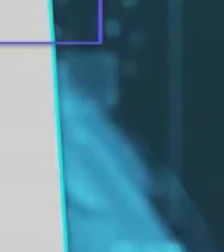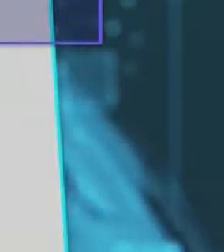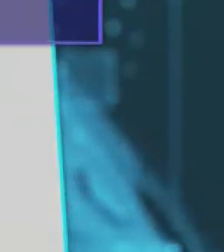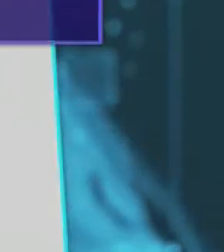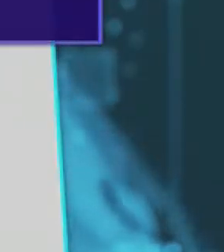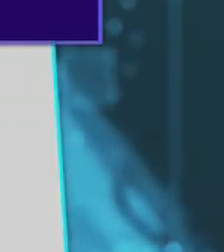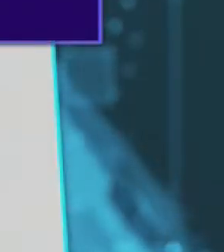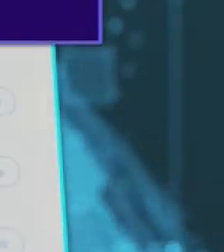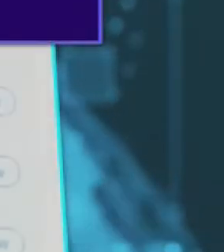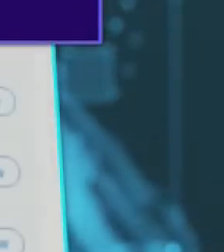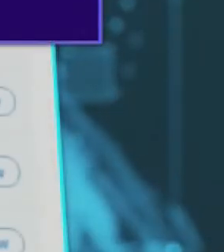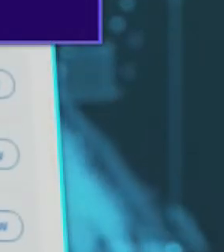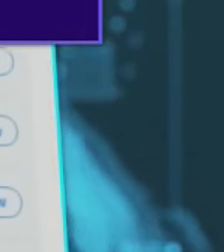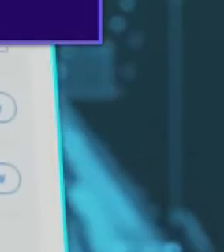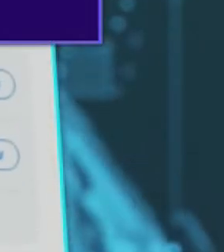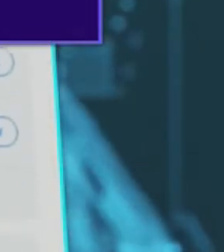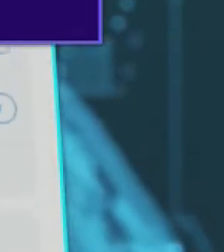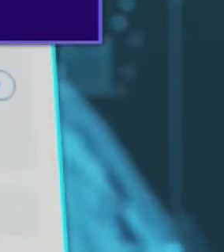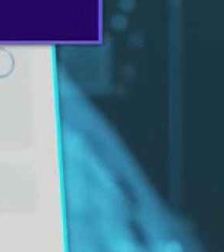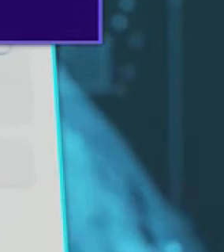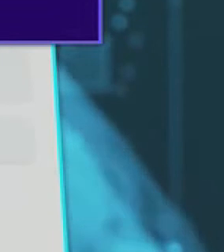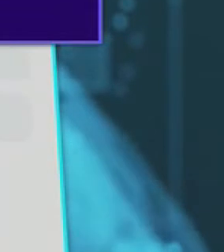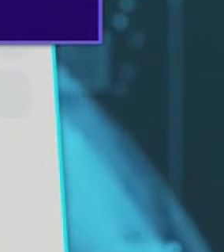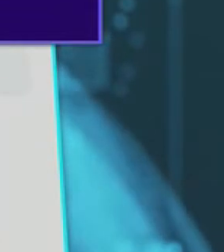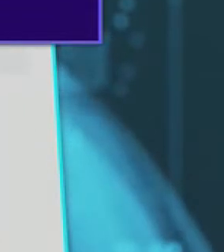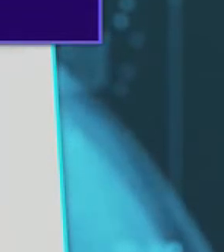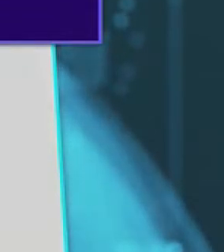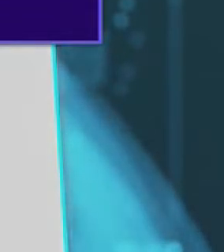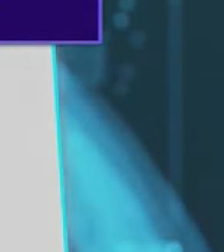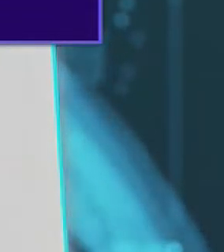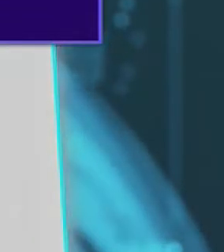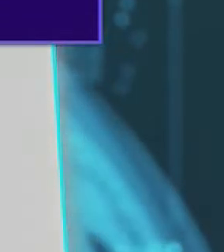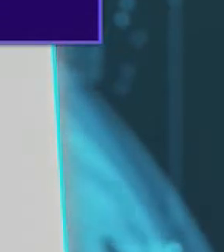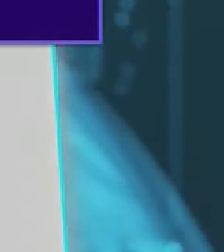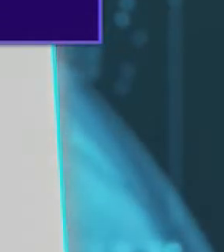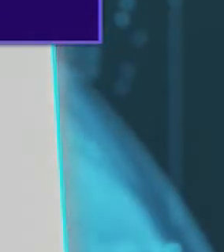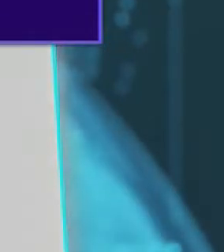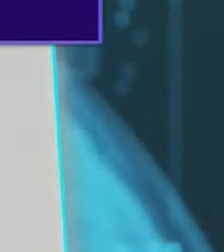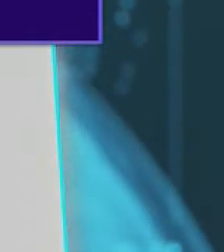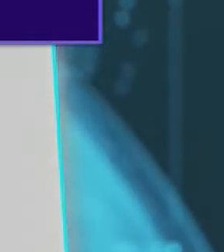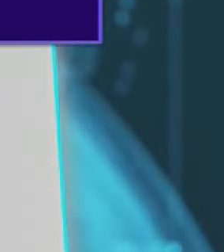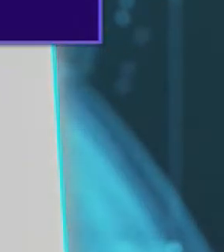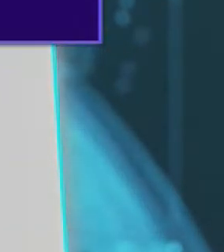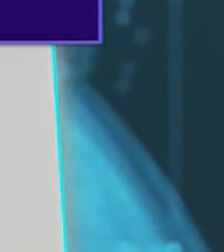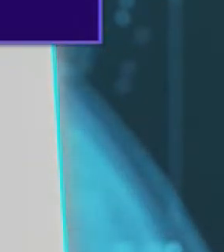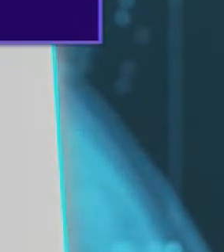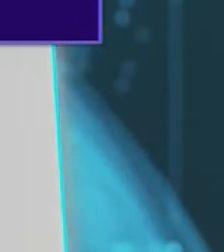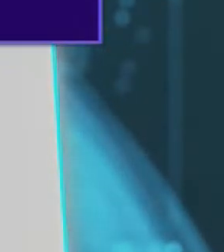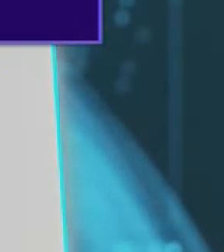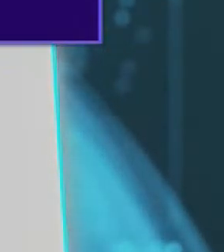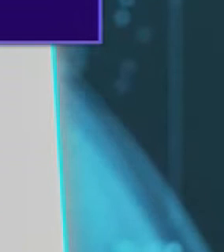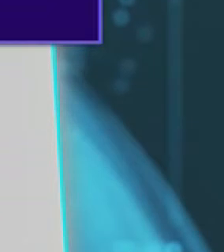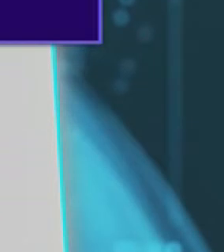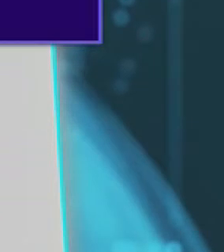Также президент подписал постановление о созыве заседания Бюро политического совета «Нуратан». Об этом сообщил первый заместитель председателя